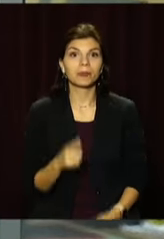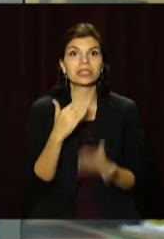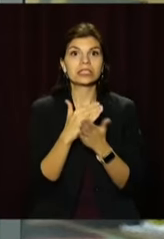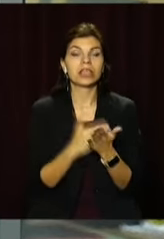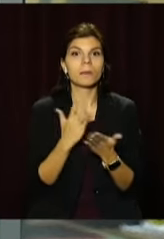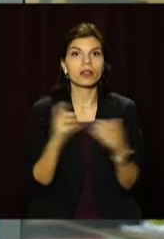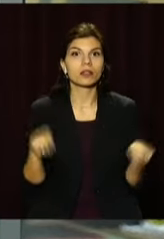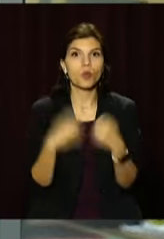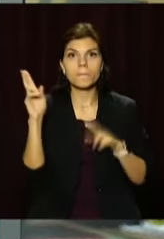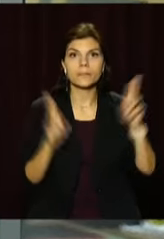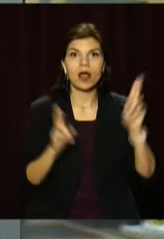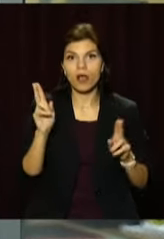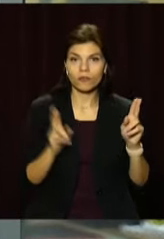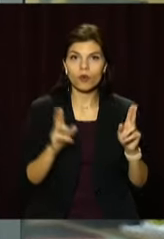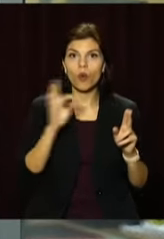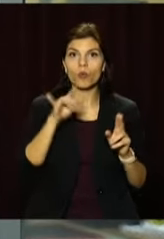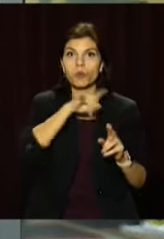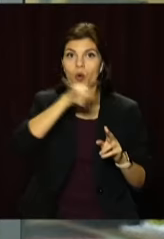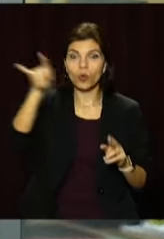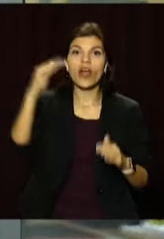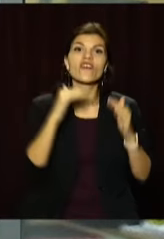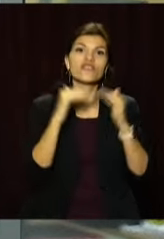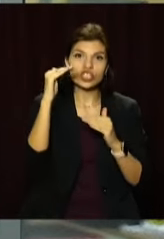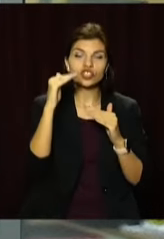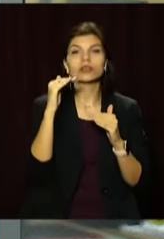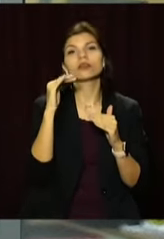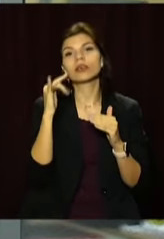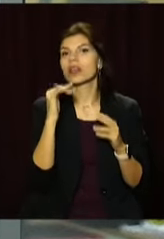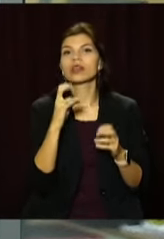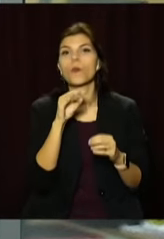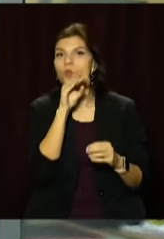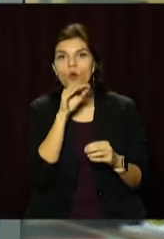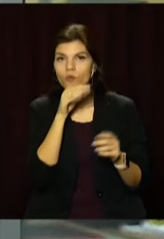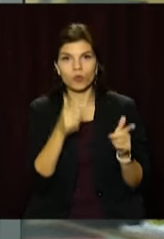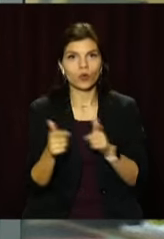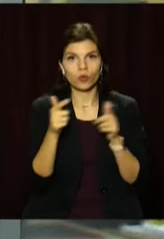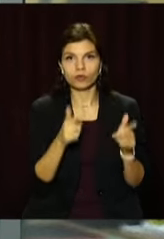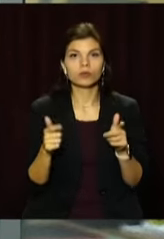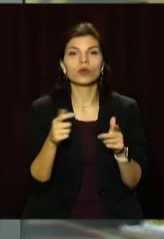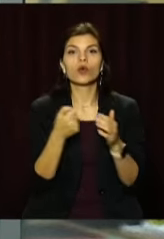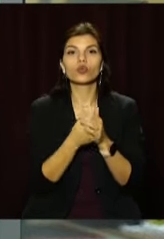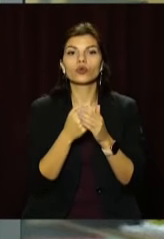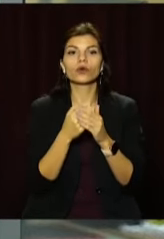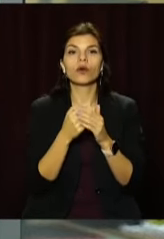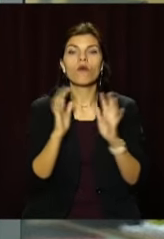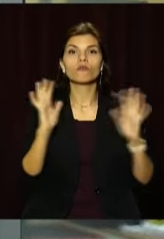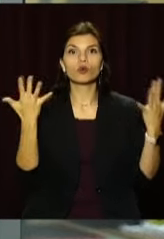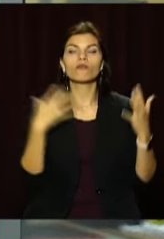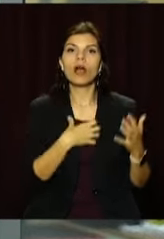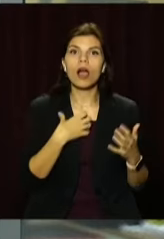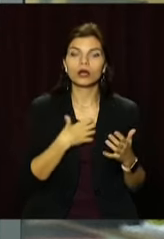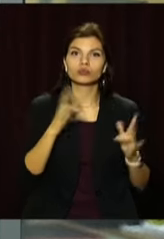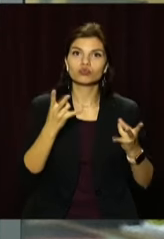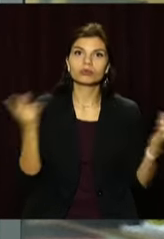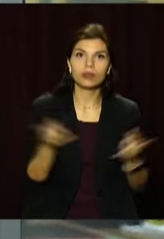порушення правил виконання польотів у вищій і недостатньо професійна підготовка екіпажу до дій в особливих ситуаціях.